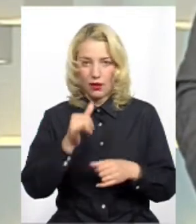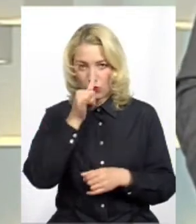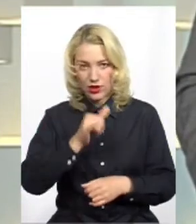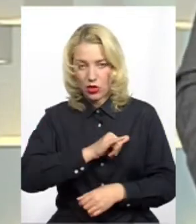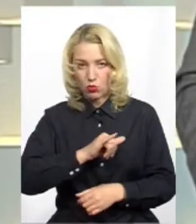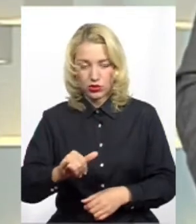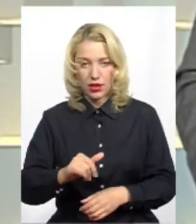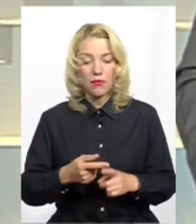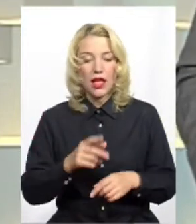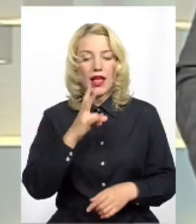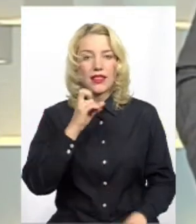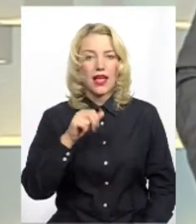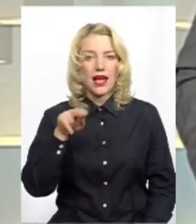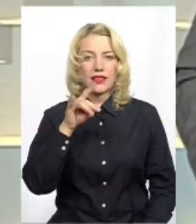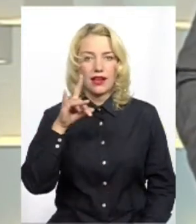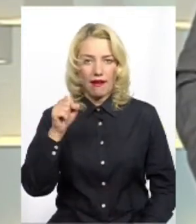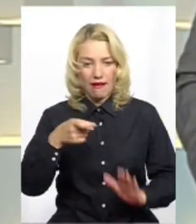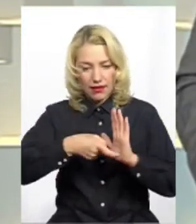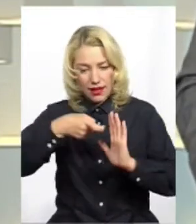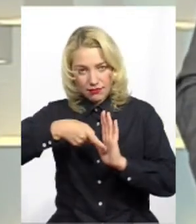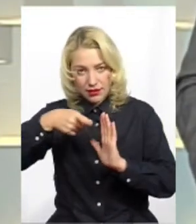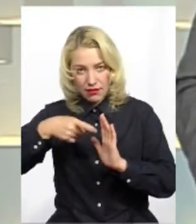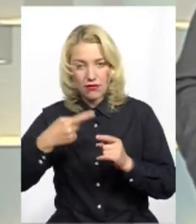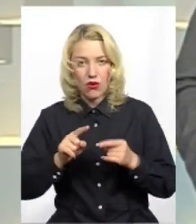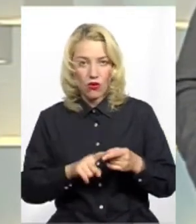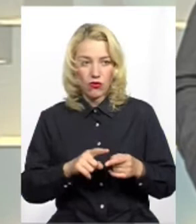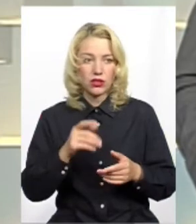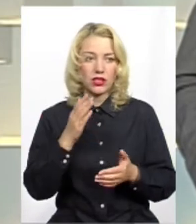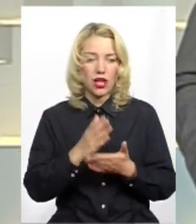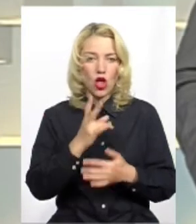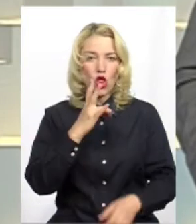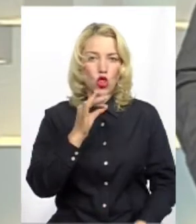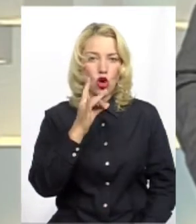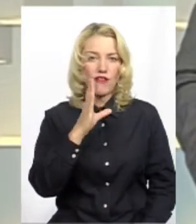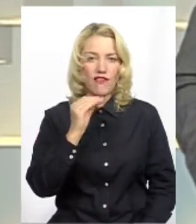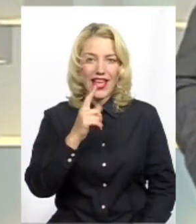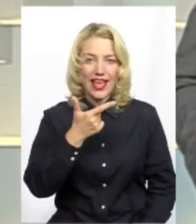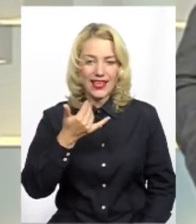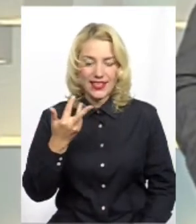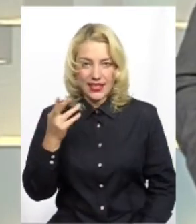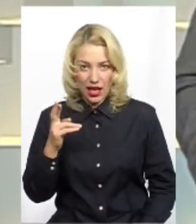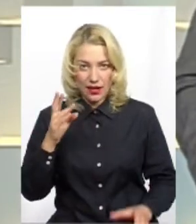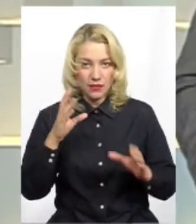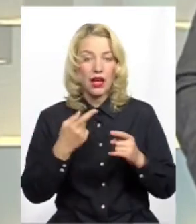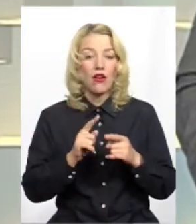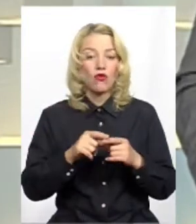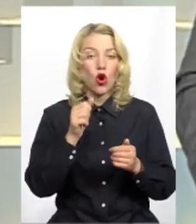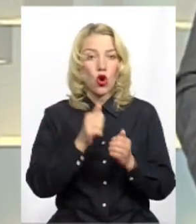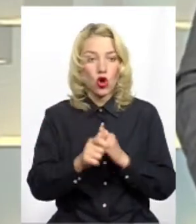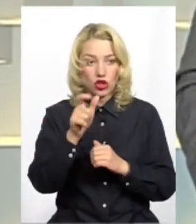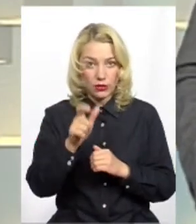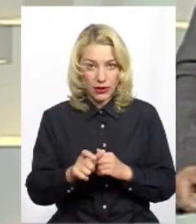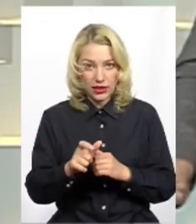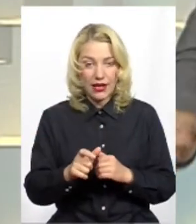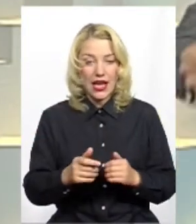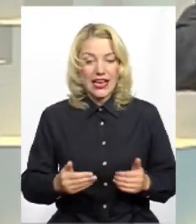надрів, є багато держав в світі, одна із них Норвегія, де кожен громадянин, житель цієї держави,